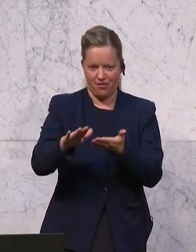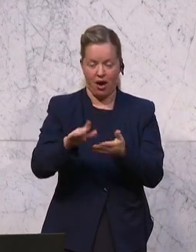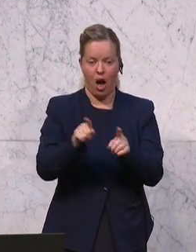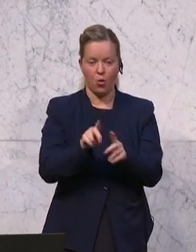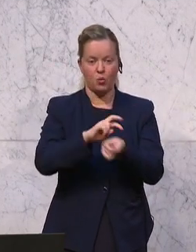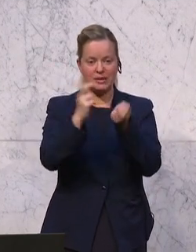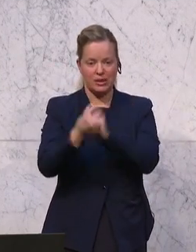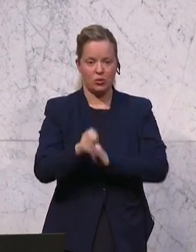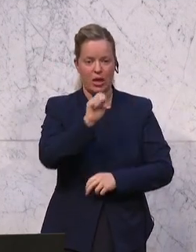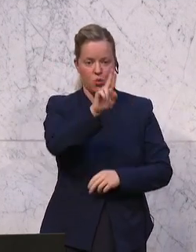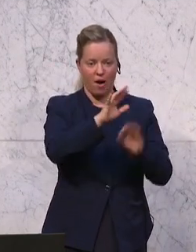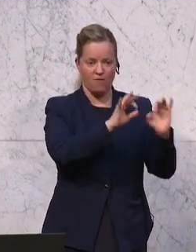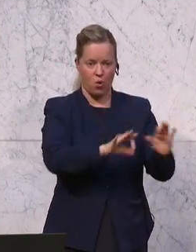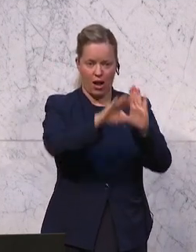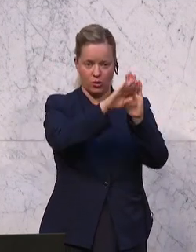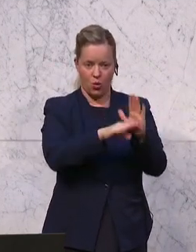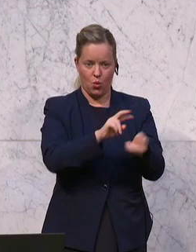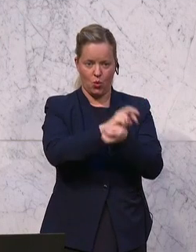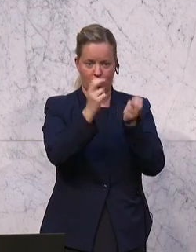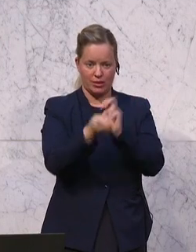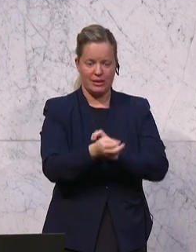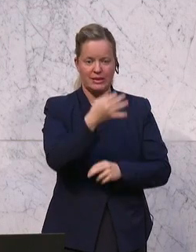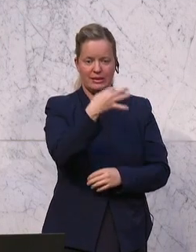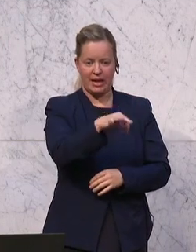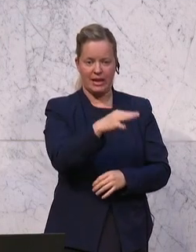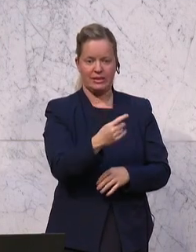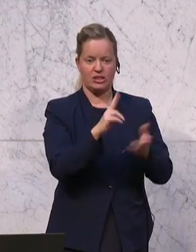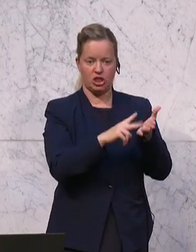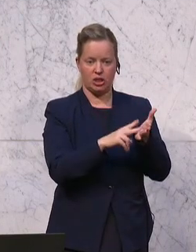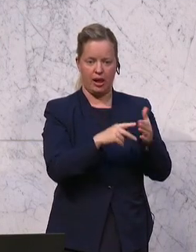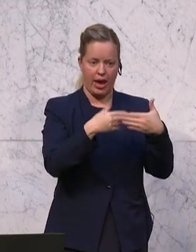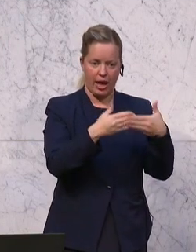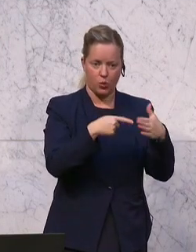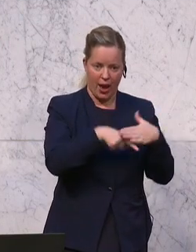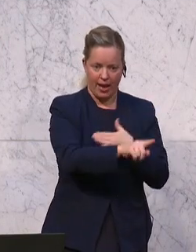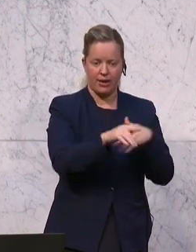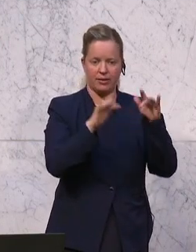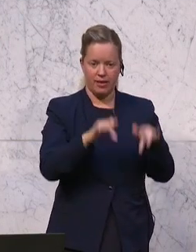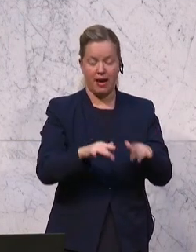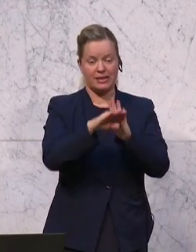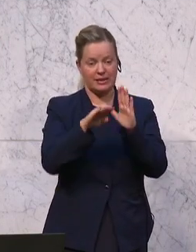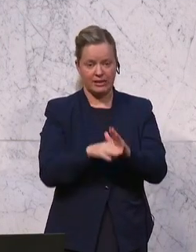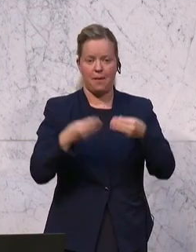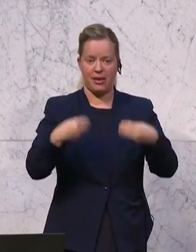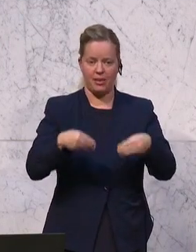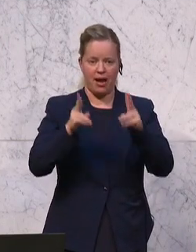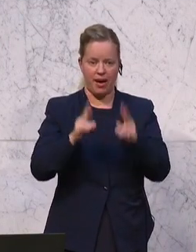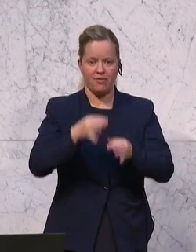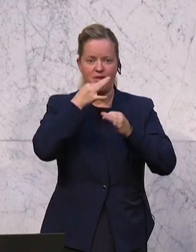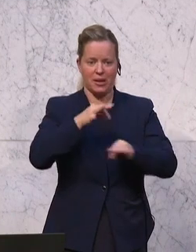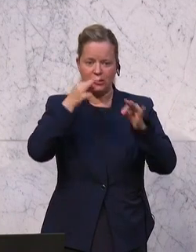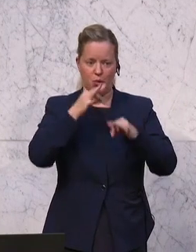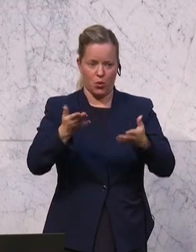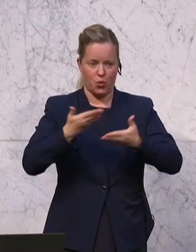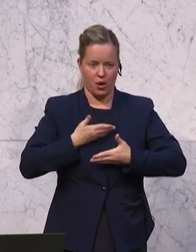Umsetzung einer EU-Verordnung des Single Digital Gateway, um zusätzliche Verbesserungen in diesem Gesetzesmaterie zu erwirken. Worum